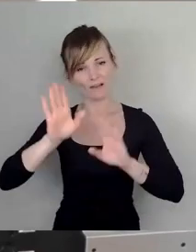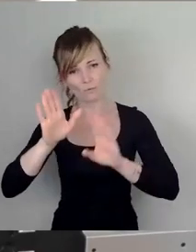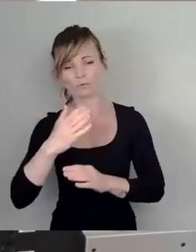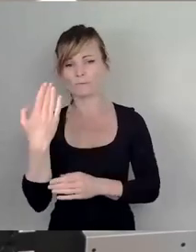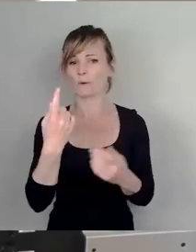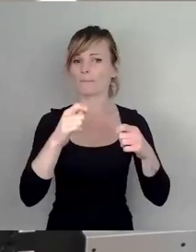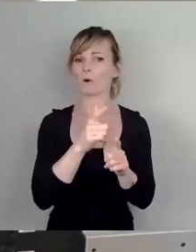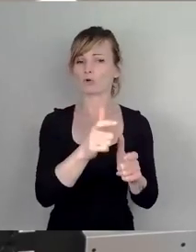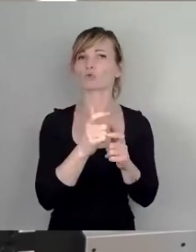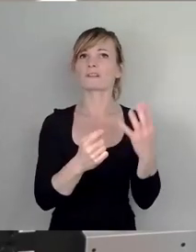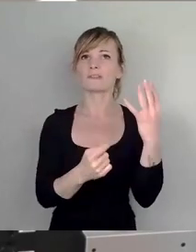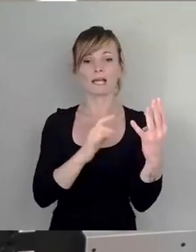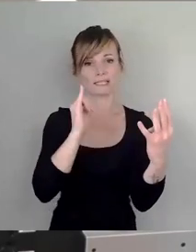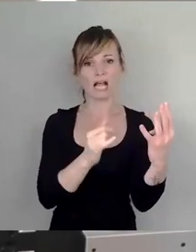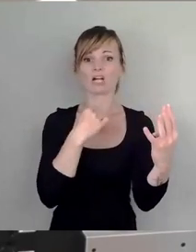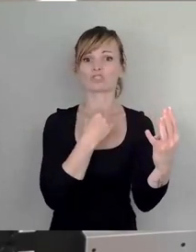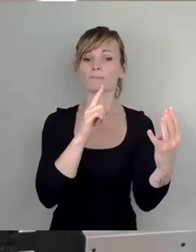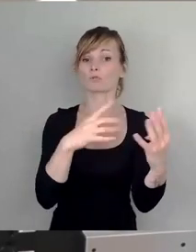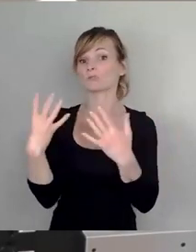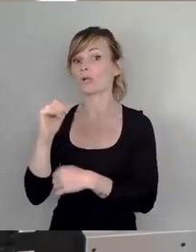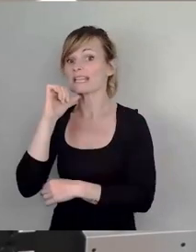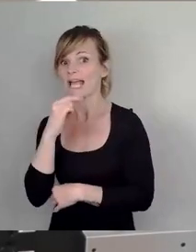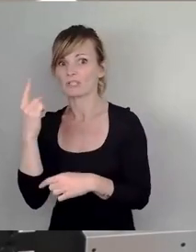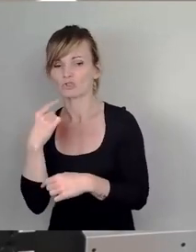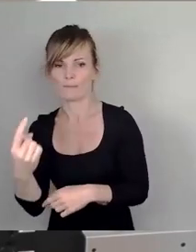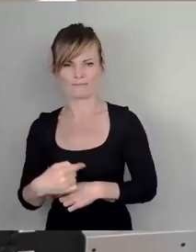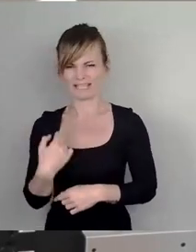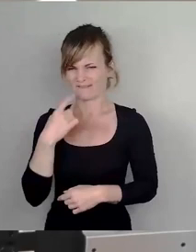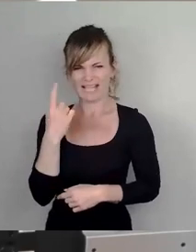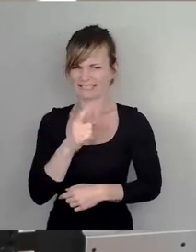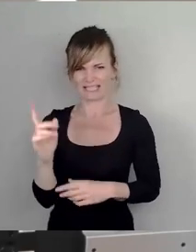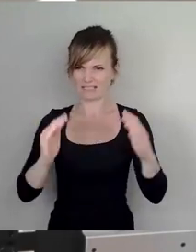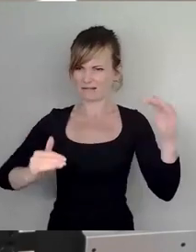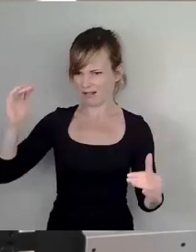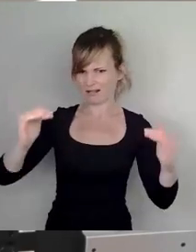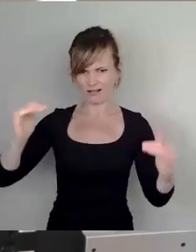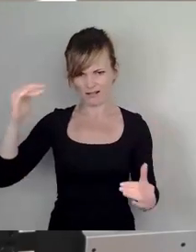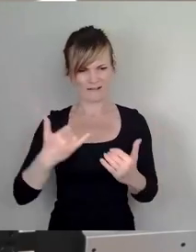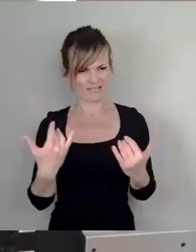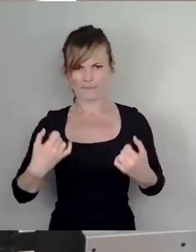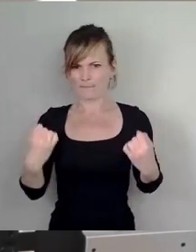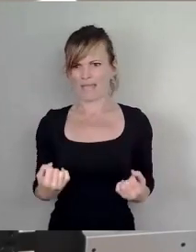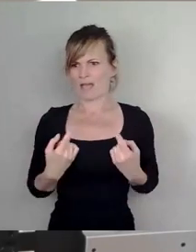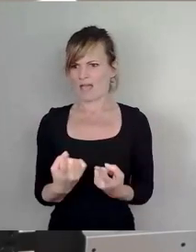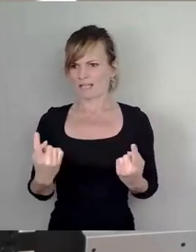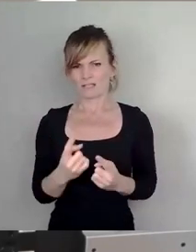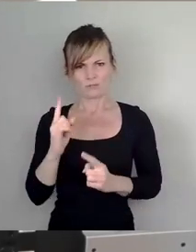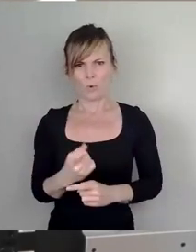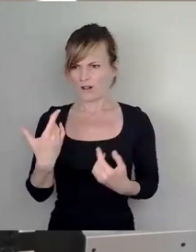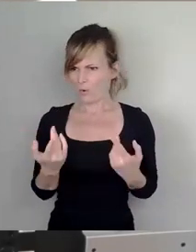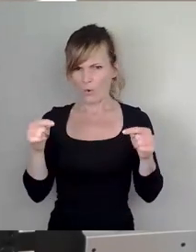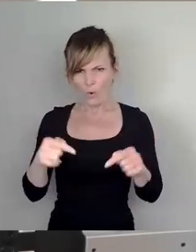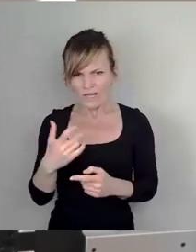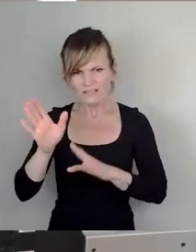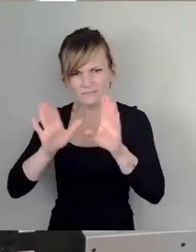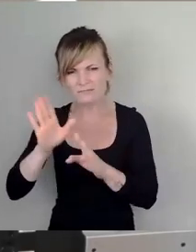mit vier Ja-Stimmen und neun Nein-Stimmen. Ich weiß nicht, wie heute hier eine Mehrheit zustande kommen soll. Ich verstehe ehrlich gesagt auch nicht, warum